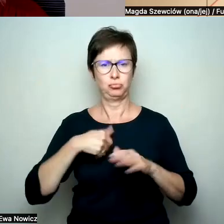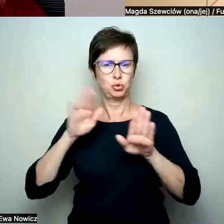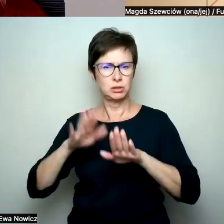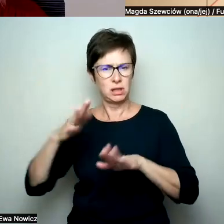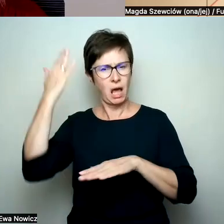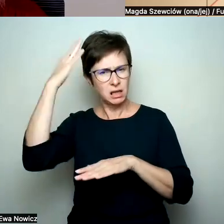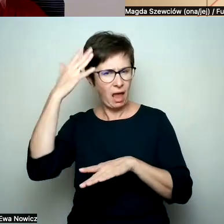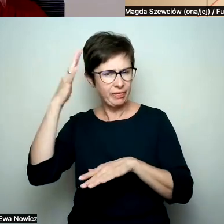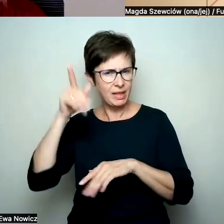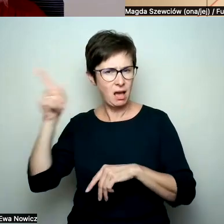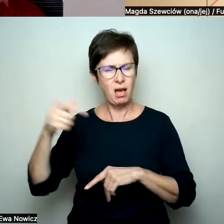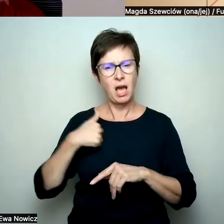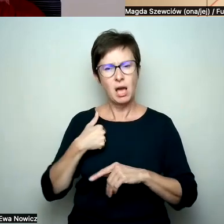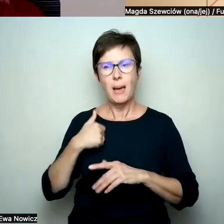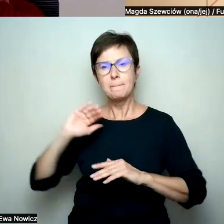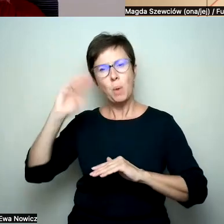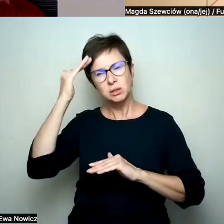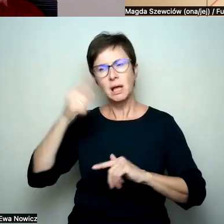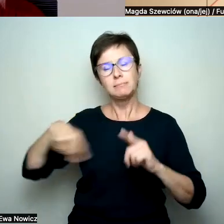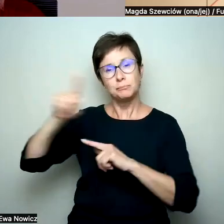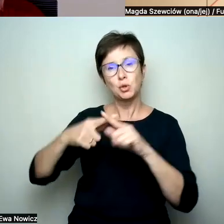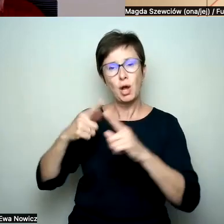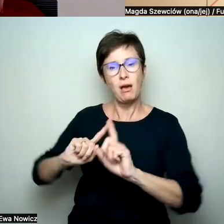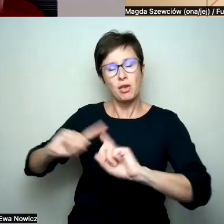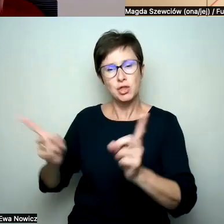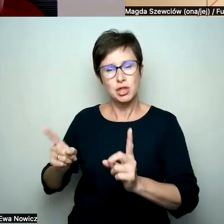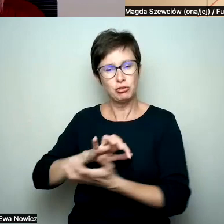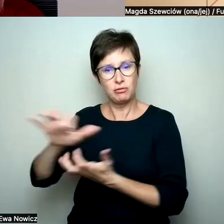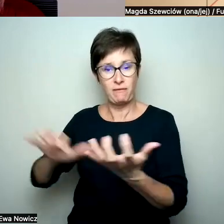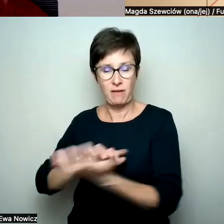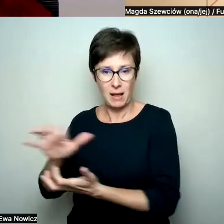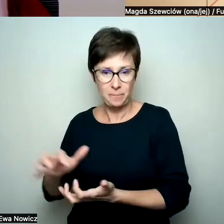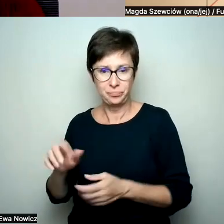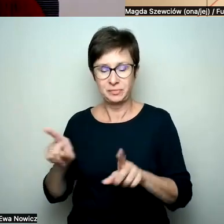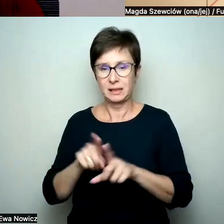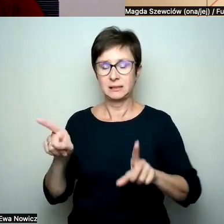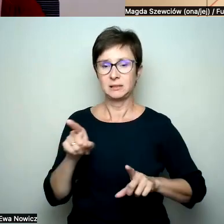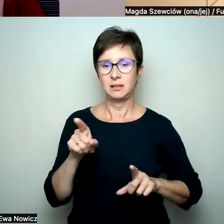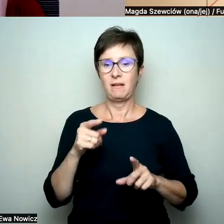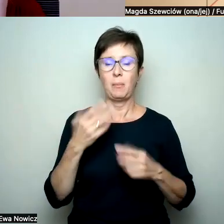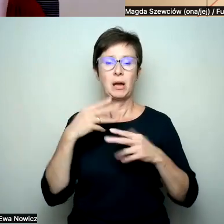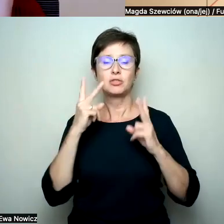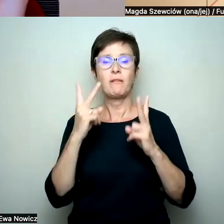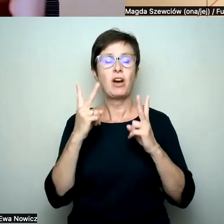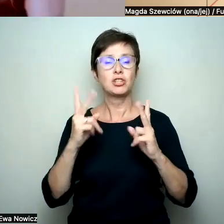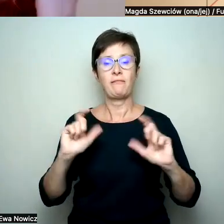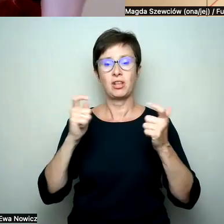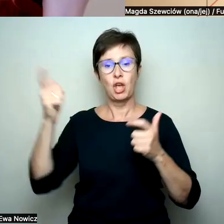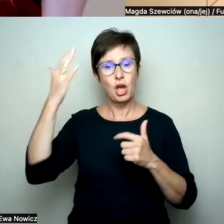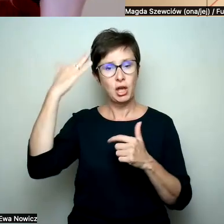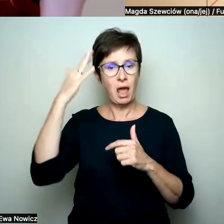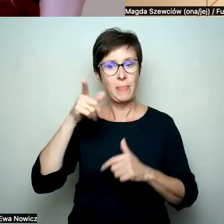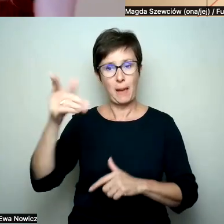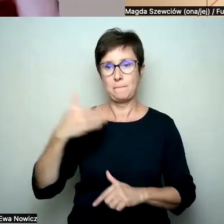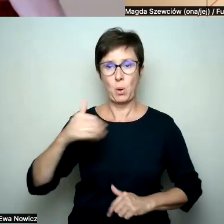trochę inny świat. Byłam też w Irlandii podczas tego ekstremalnie ważnego wydarzenia, kiedy Irlandia była pierwszym